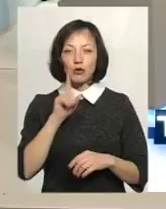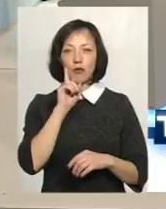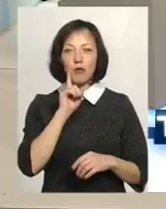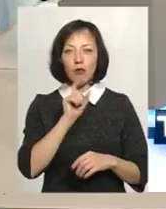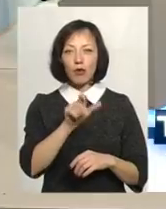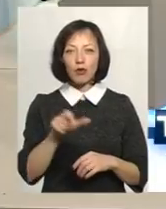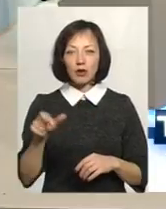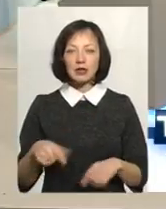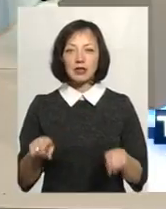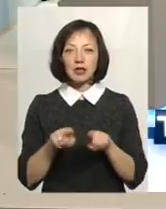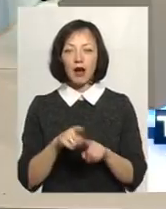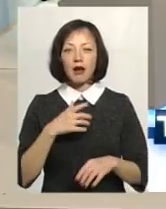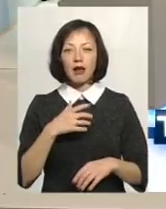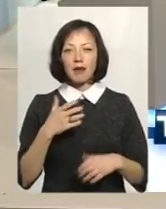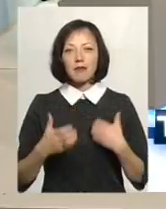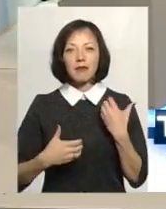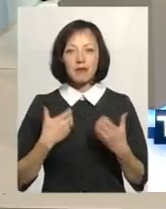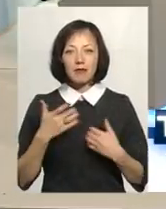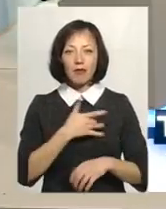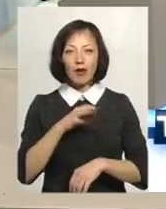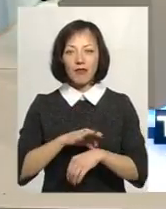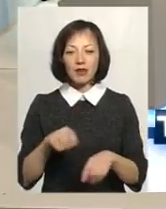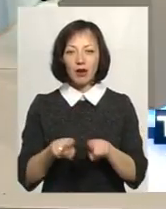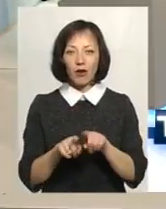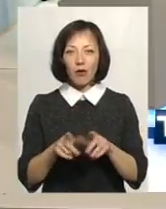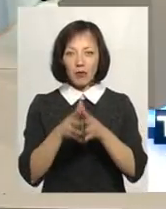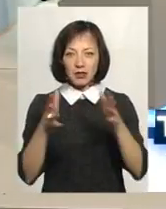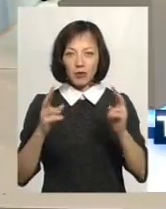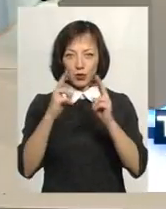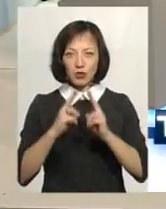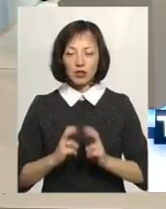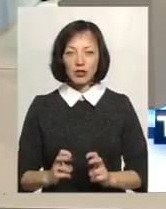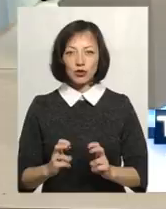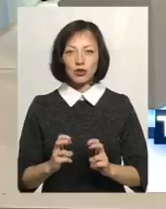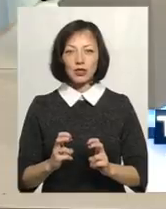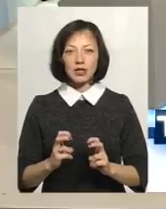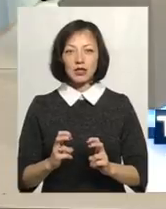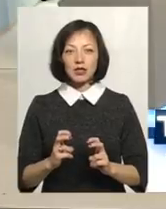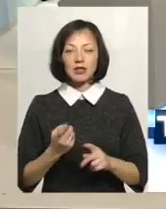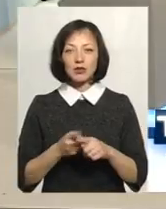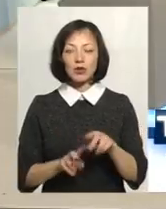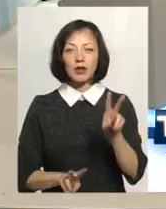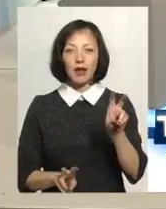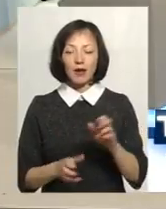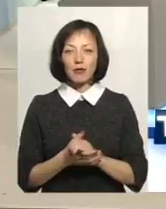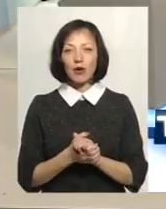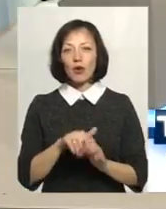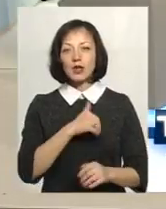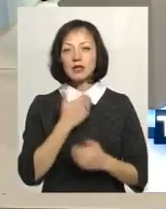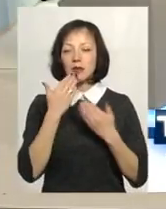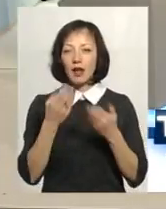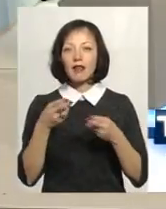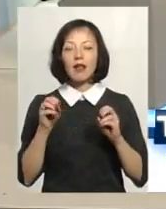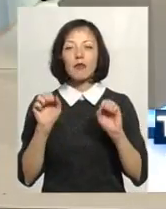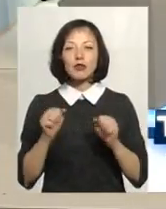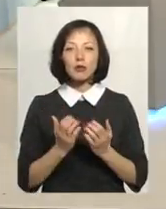саме так переймається і так, такого масштабу досліджує цю тему. І хотіла запитати, а де